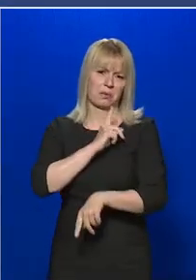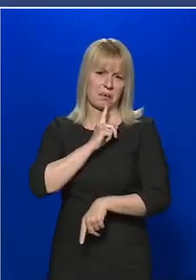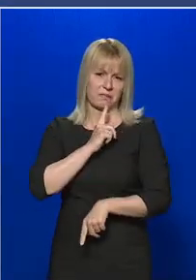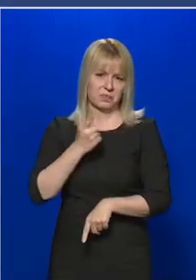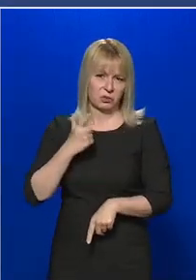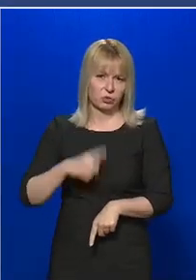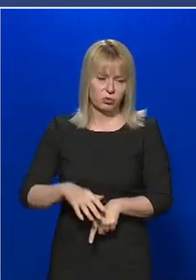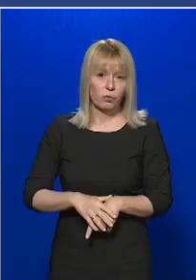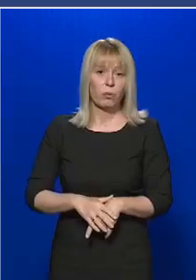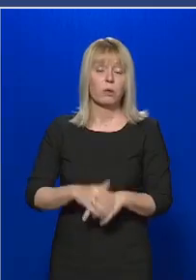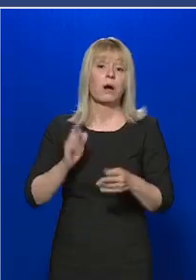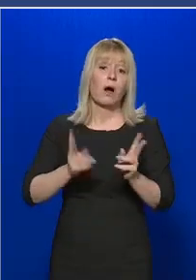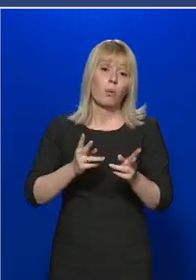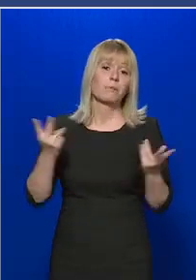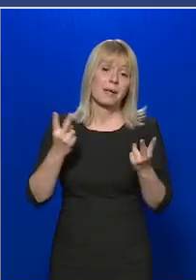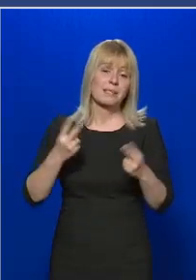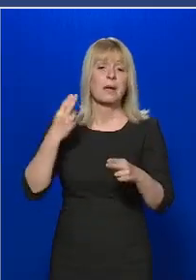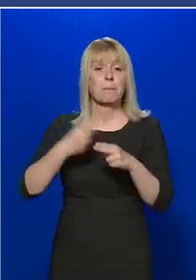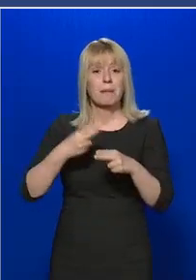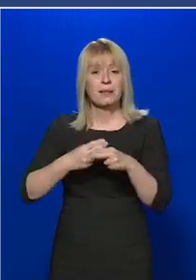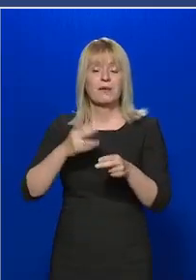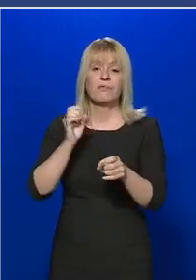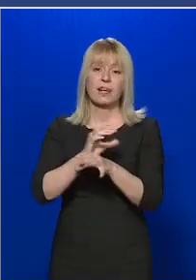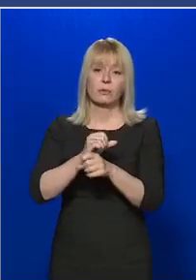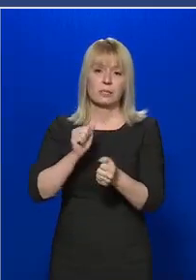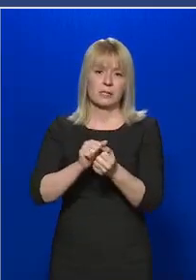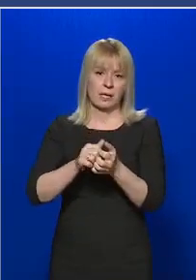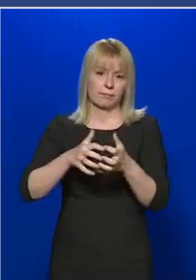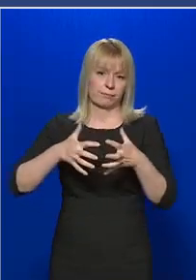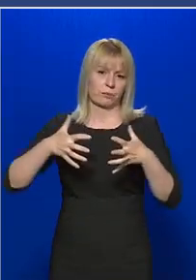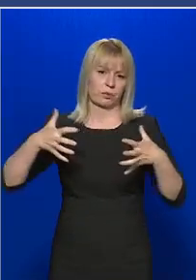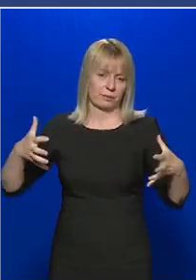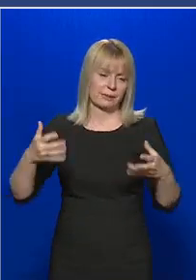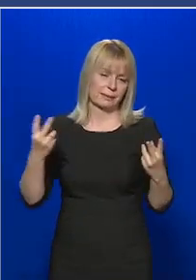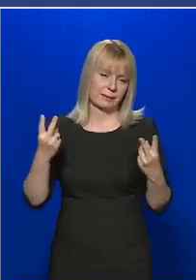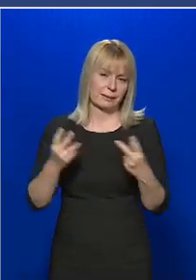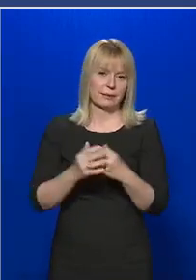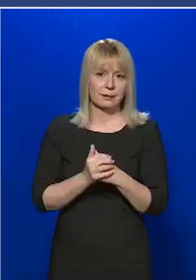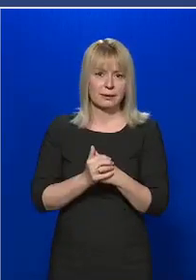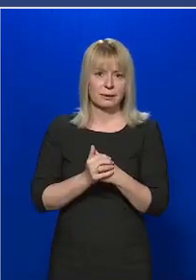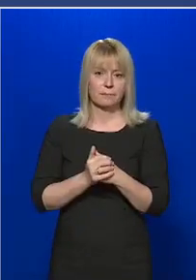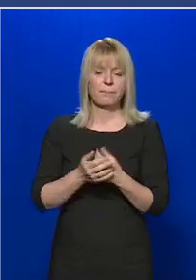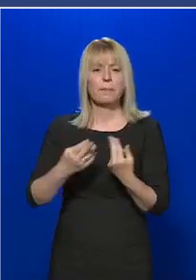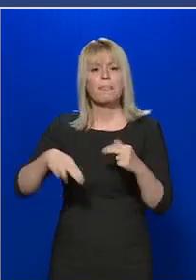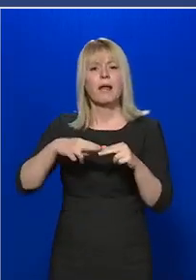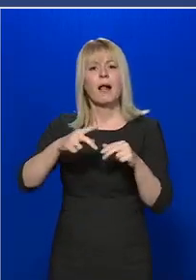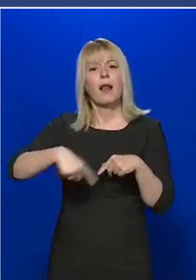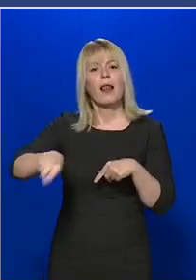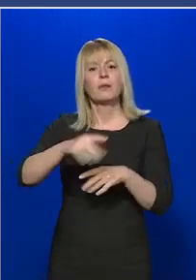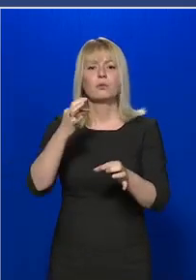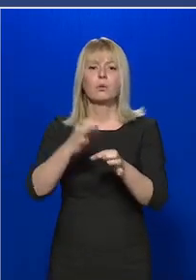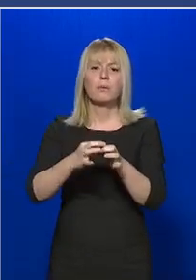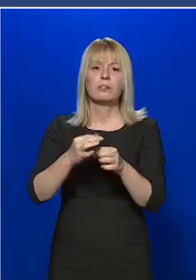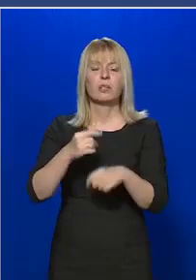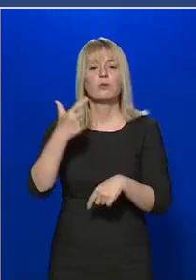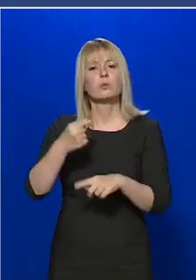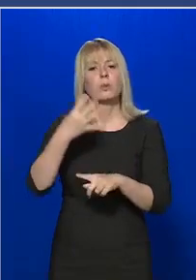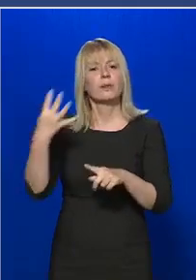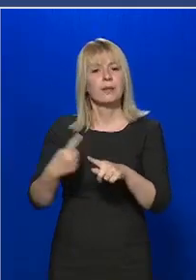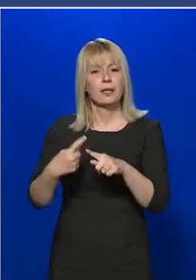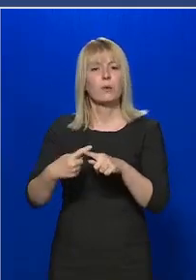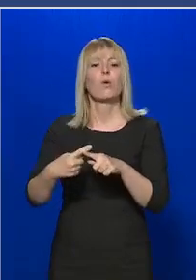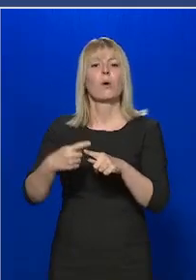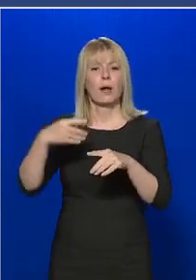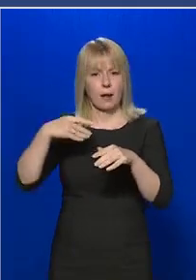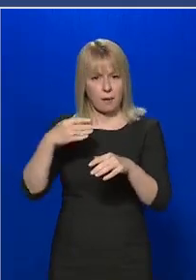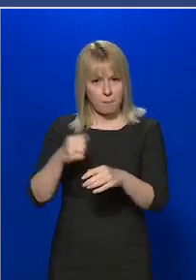megbetegedések, illetve a fertőzések száma is növekszik. Az esetek nagy részében 24 órán belül